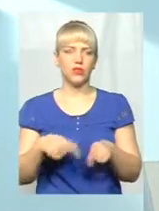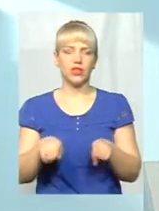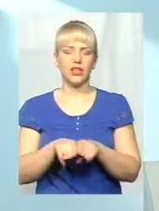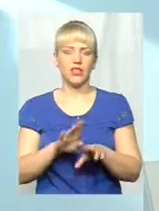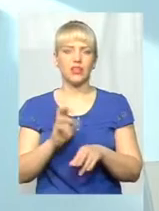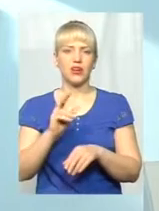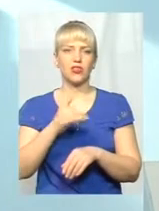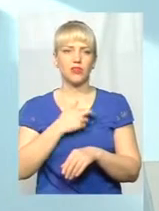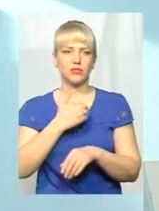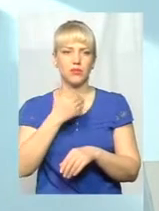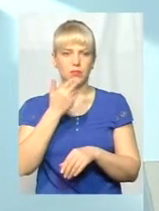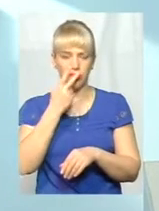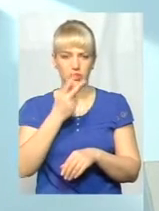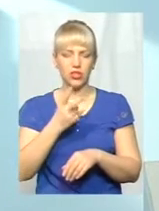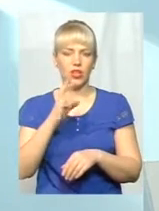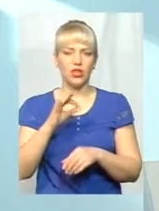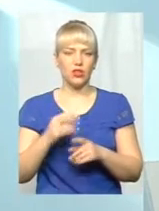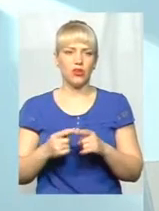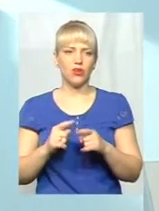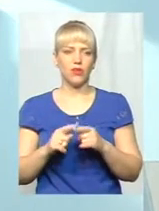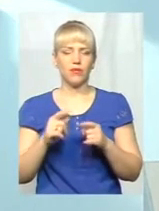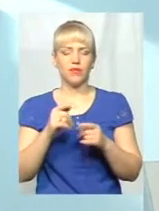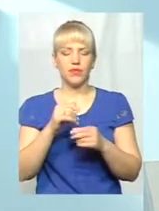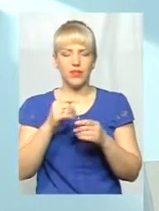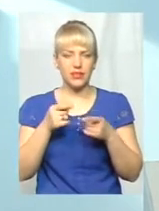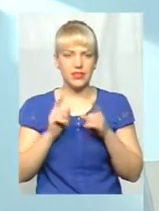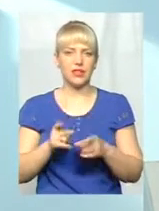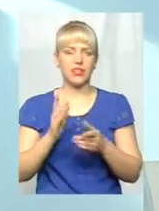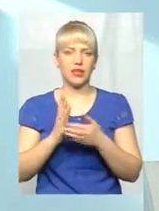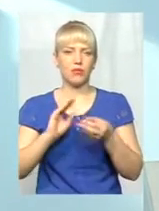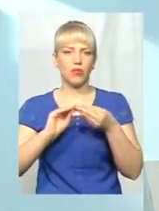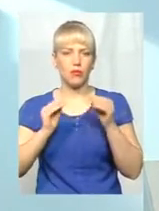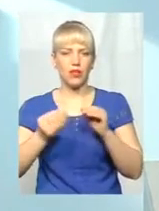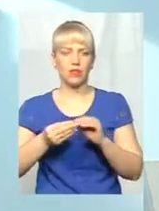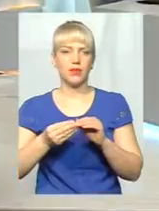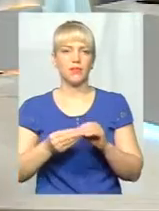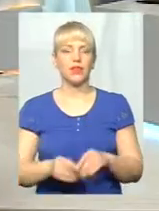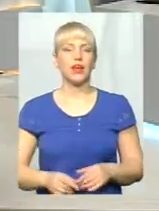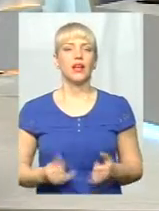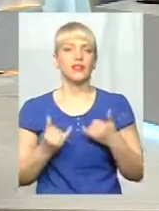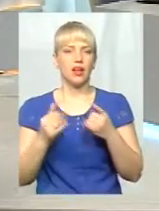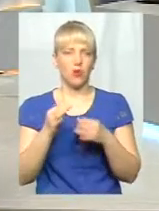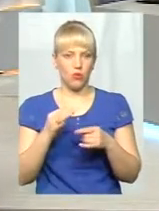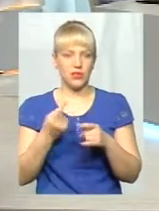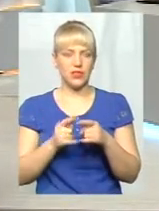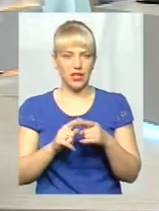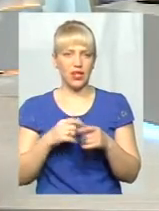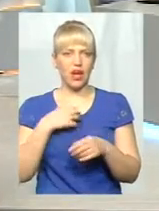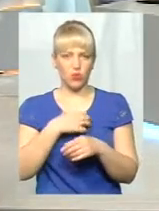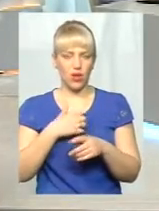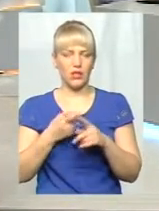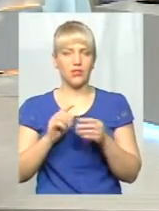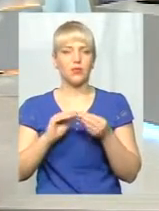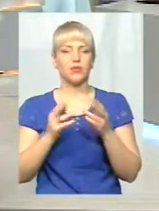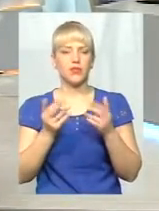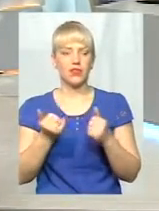Борис у сервіс каже, що дітей ми не можемо зареєструвати, дійсно є проблеми. Для області так само актуальна ця проблема? Актуальна проблема, ми